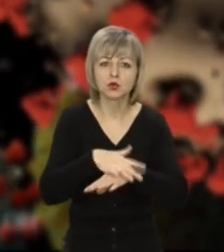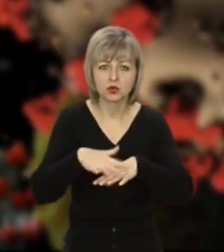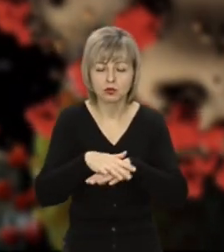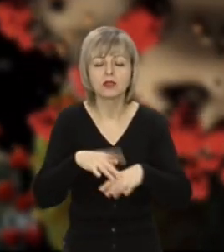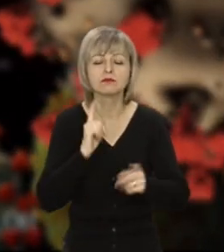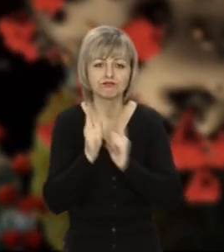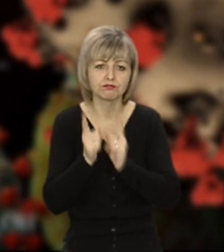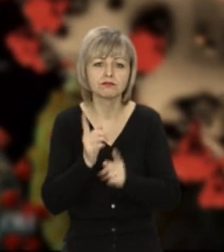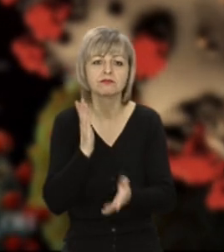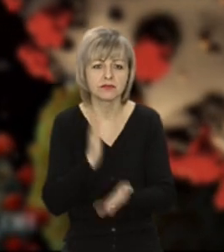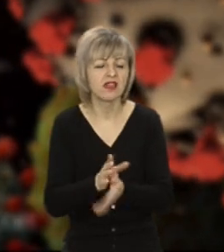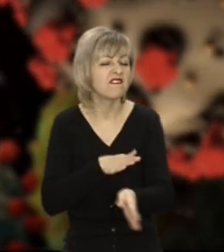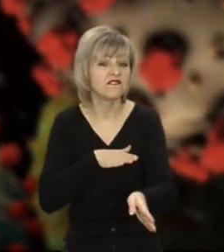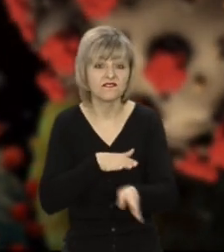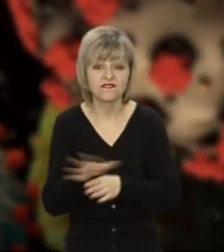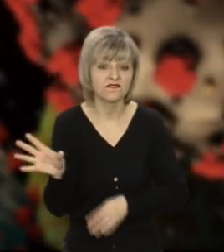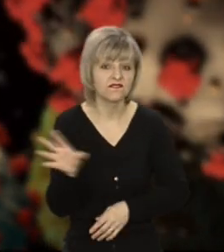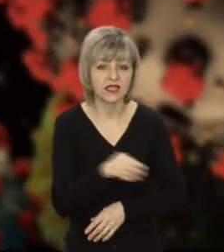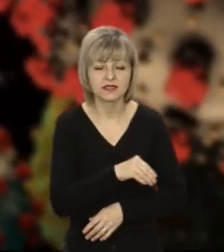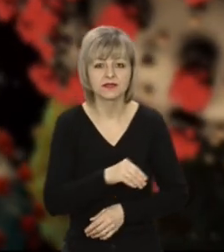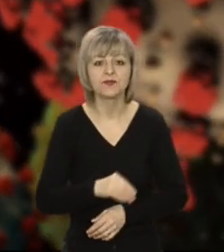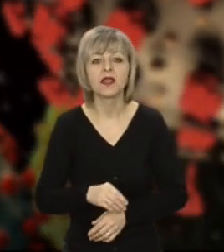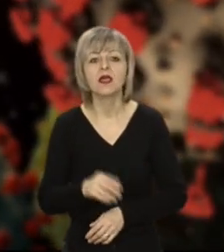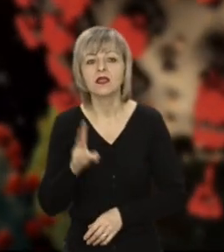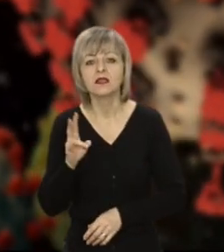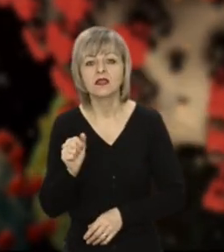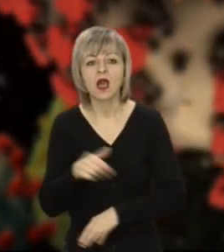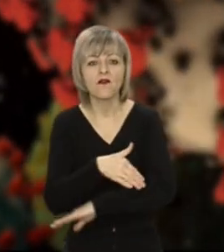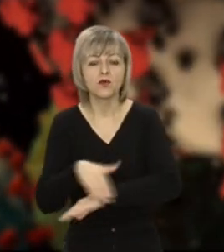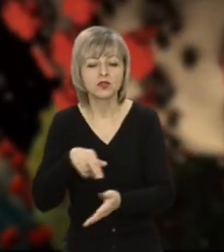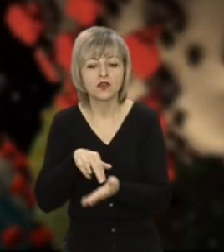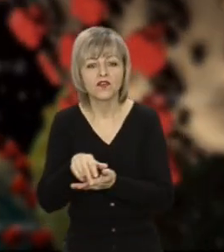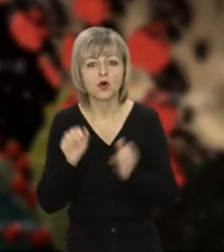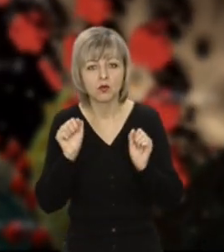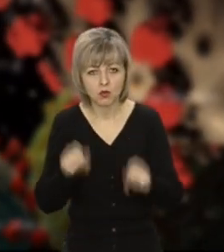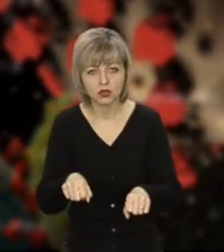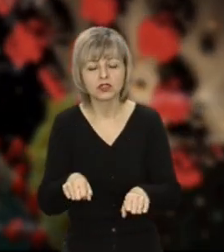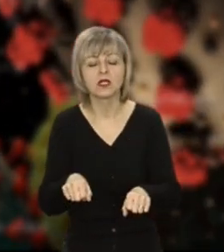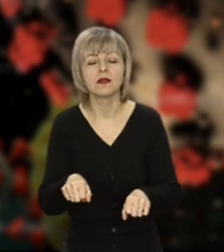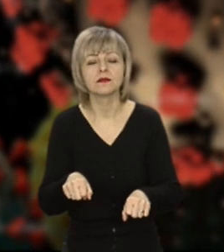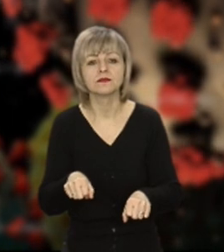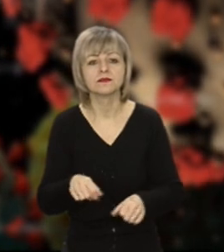ходить весь. На вулицю виходити можна теж.